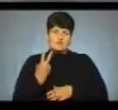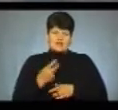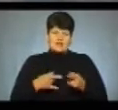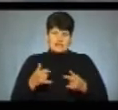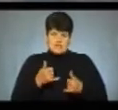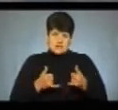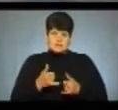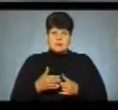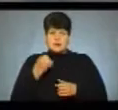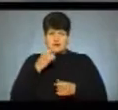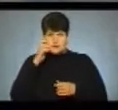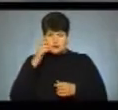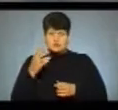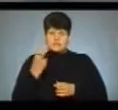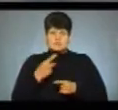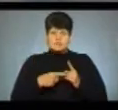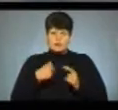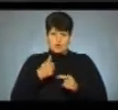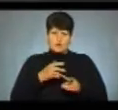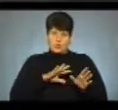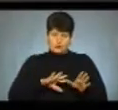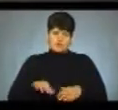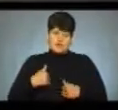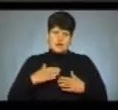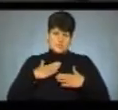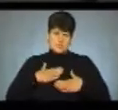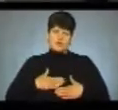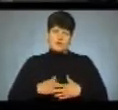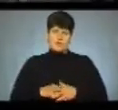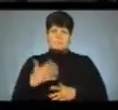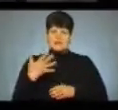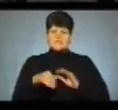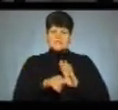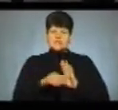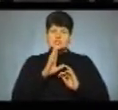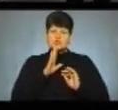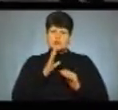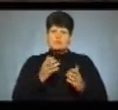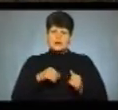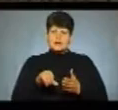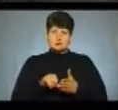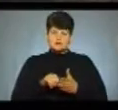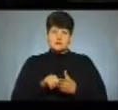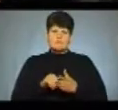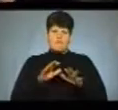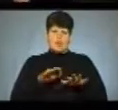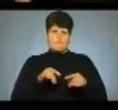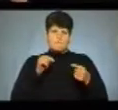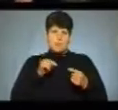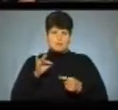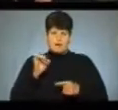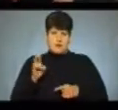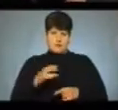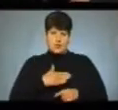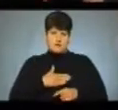І, Богу дякую, вже 2,5 роки пройшло, і я задоволений. 56 жінок взяли участь у марші проти раку грудей. Вони